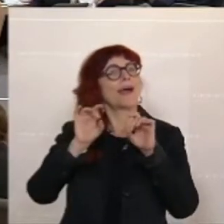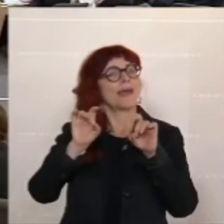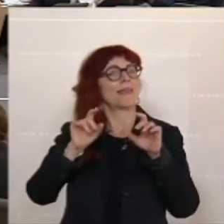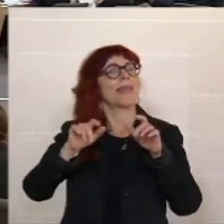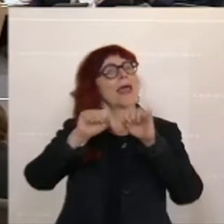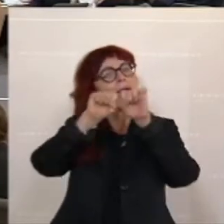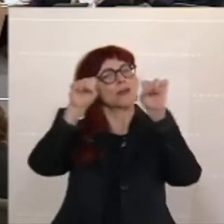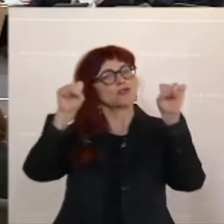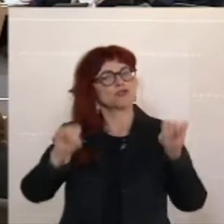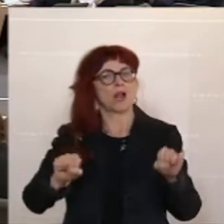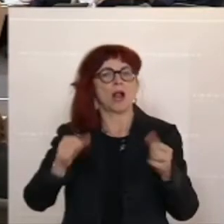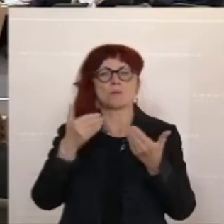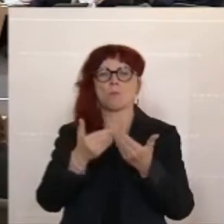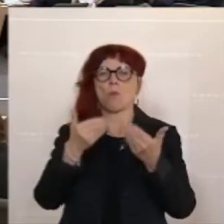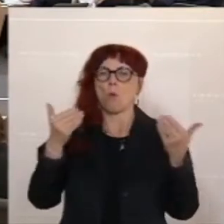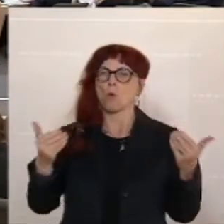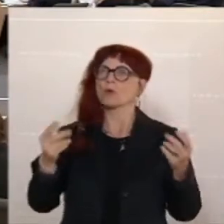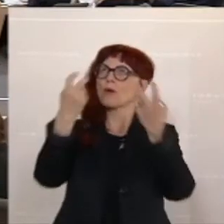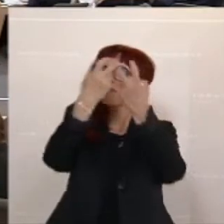sehen kann.